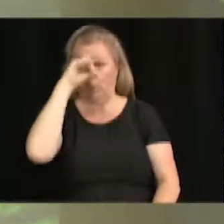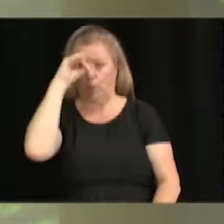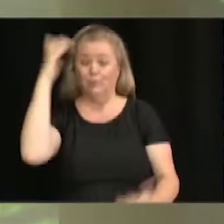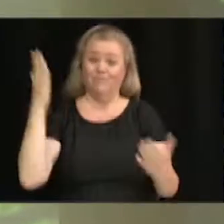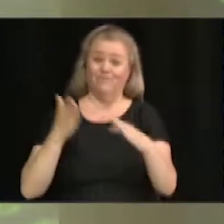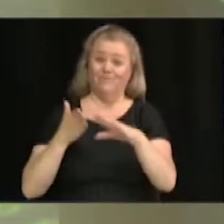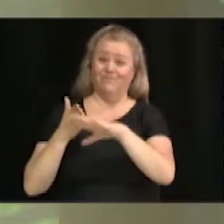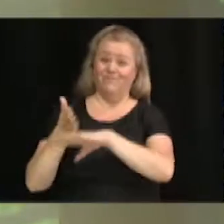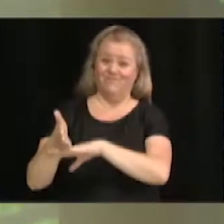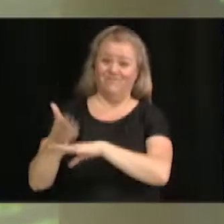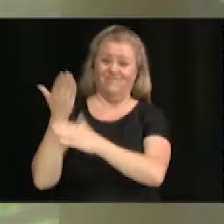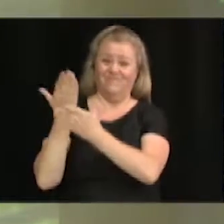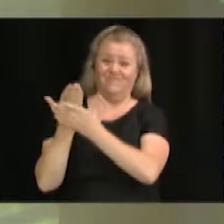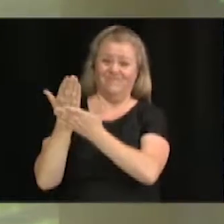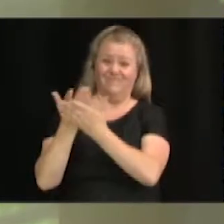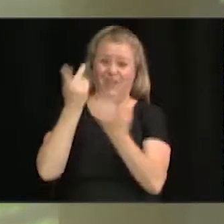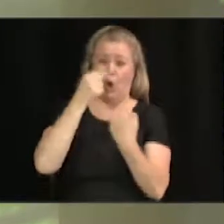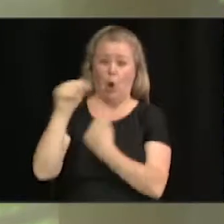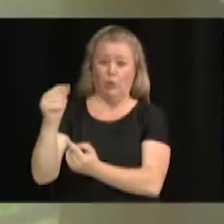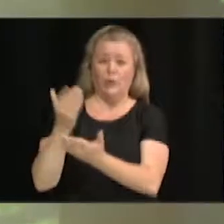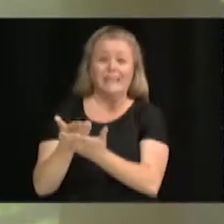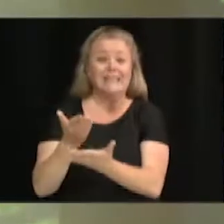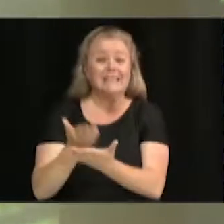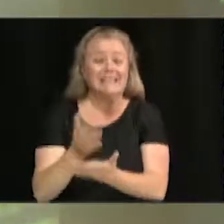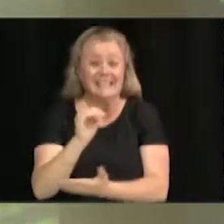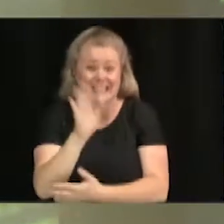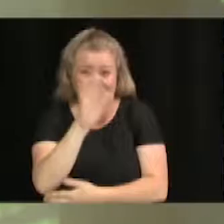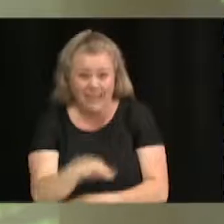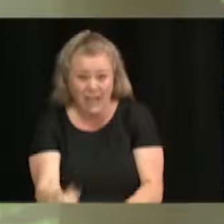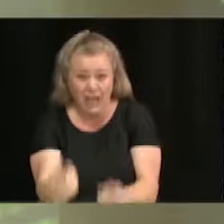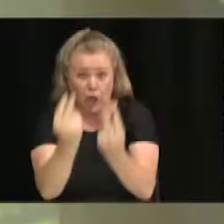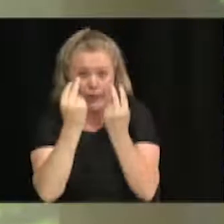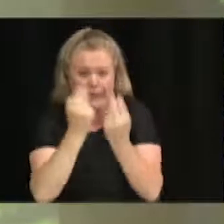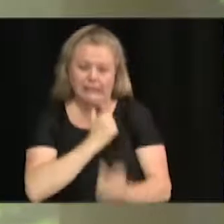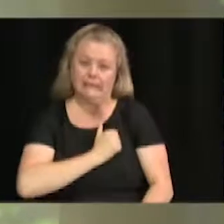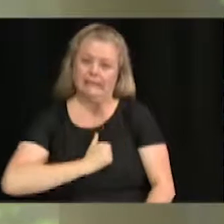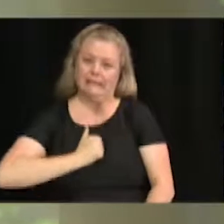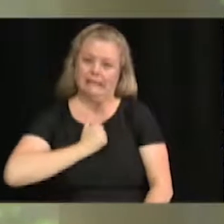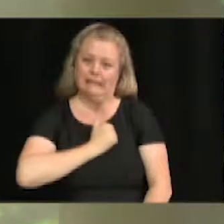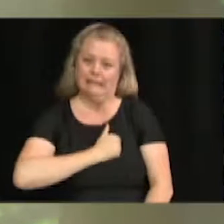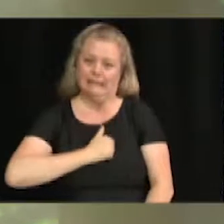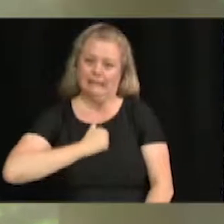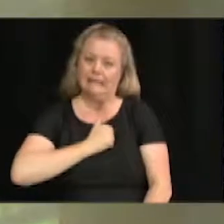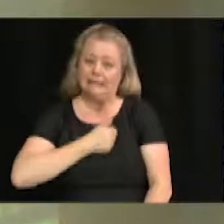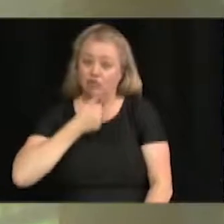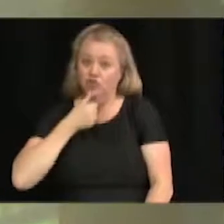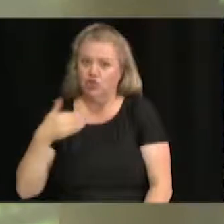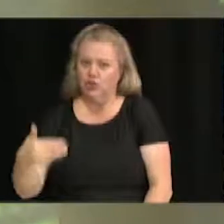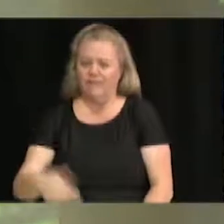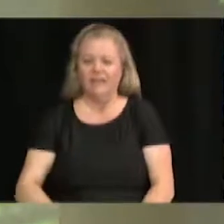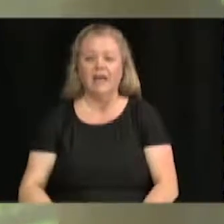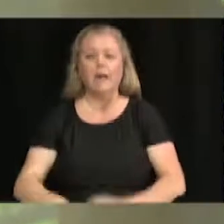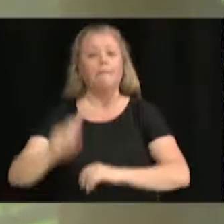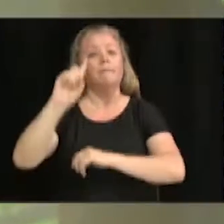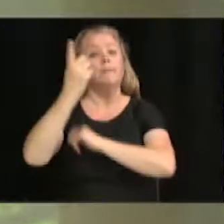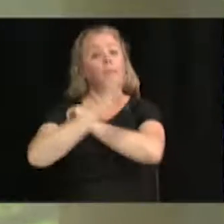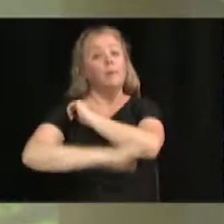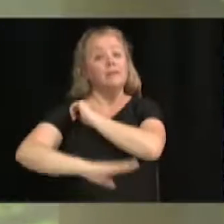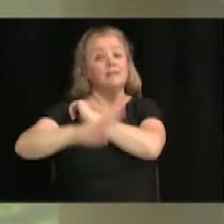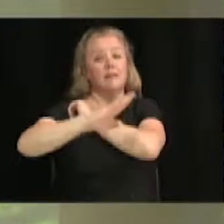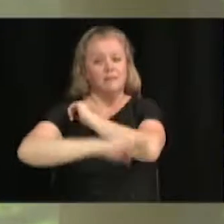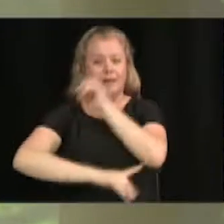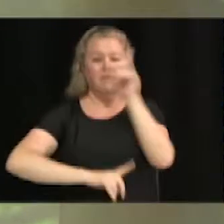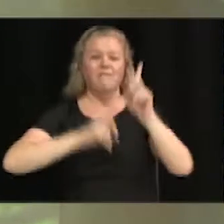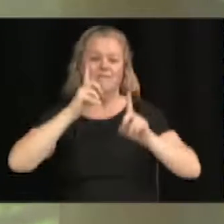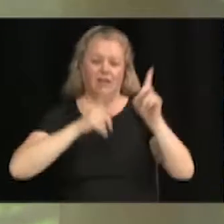scolaire. Je suis désolé, les enfants, si vous écoutez la télévision en ce moment, mais oui, ça s'en vient. Le 1er septembre, fête victorienne et